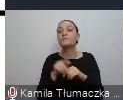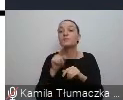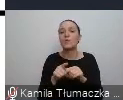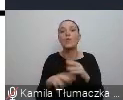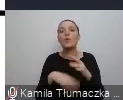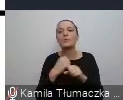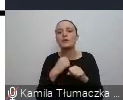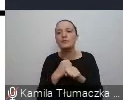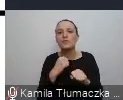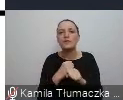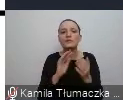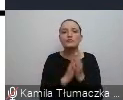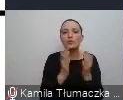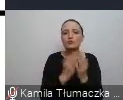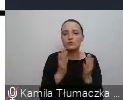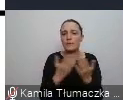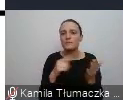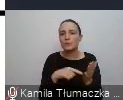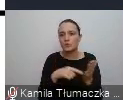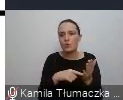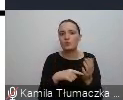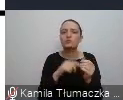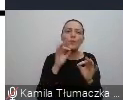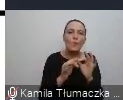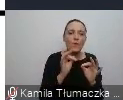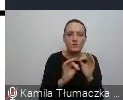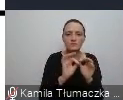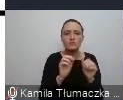rozpracowywana ta książka tak jeden na jeden.